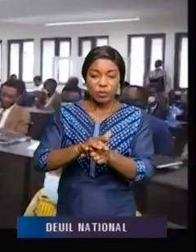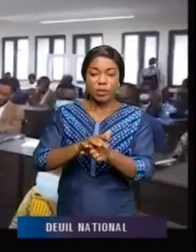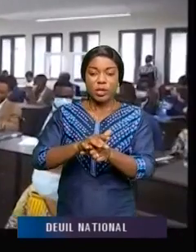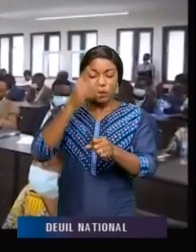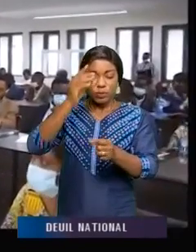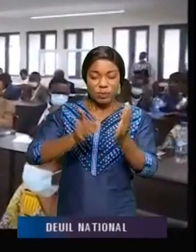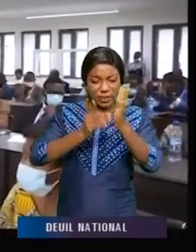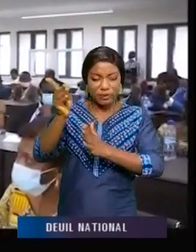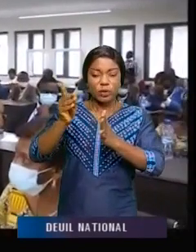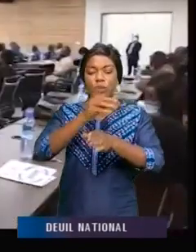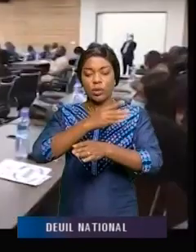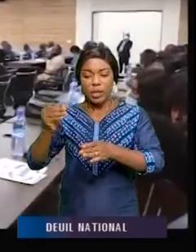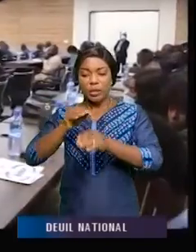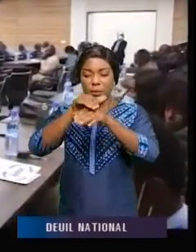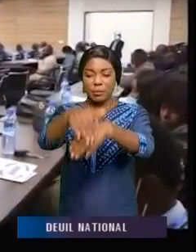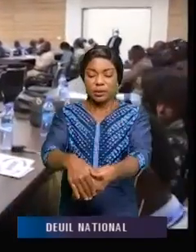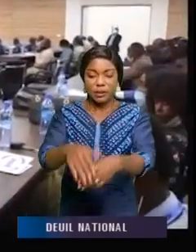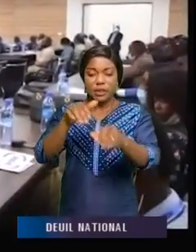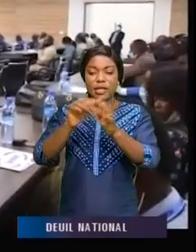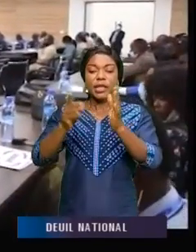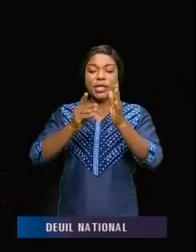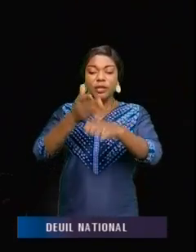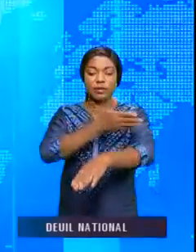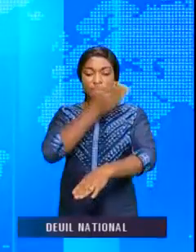'épanouisse et participe à l'évolution du pays.